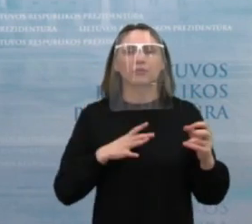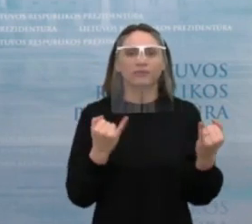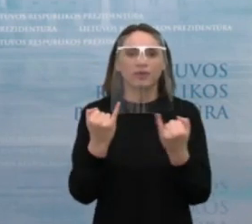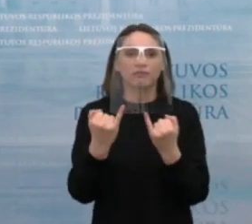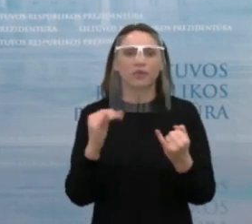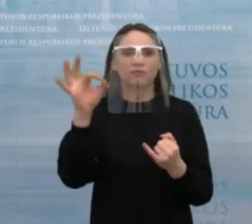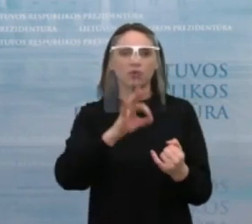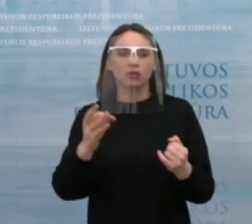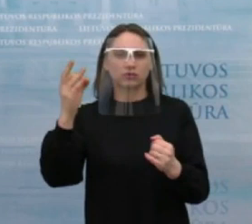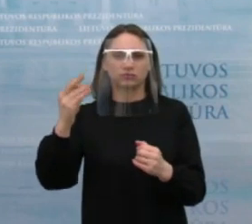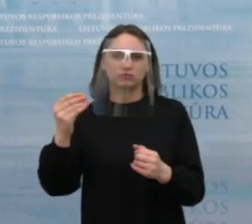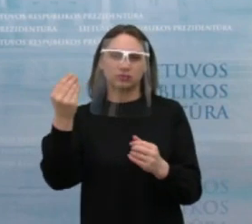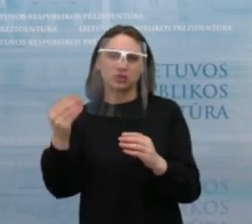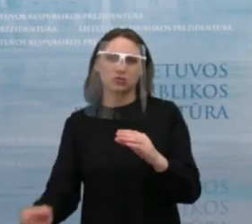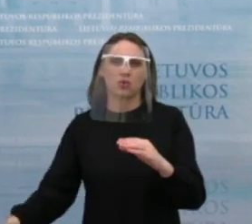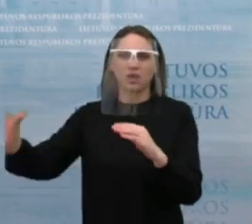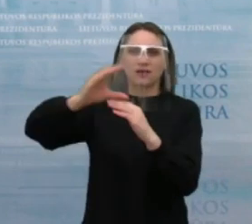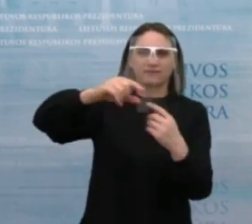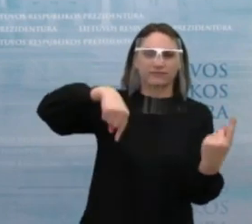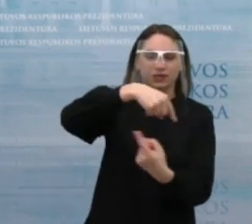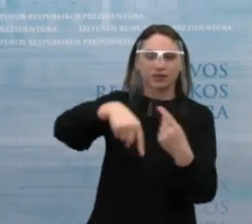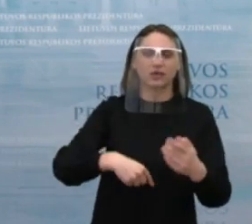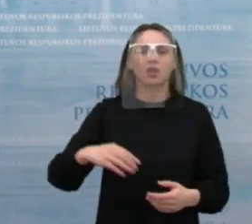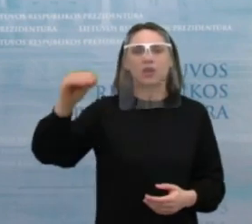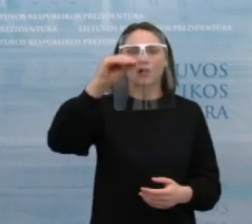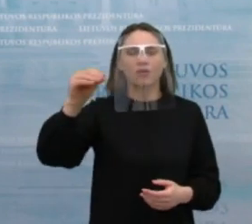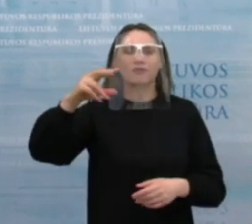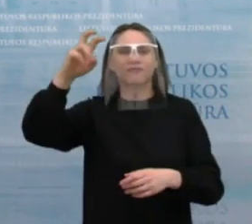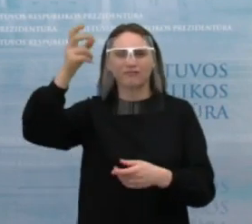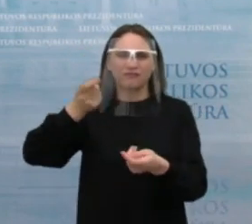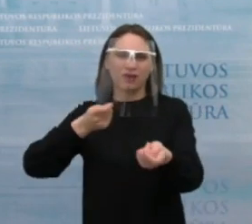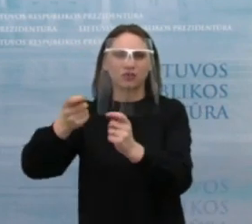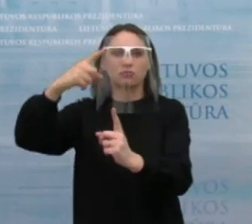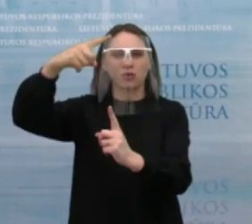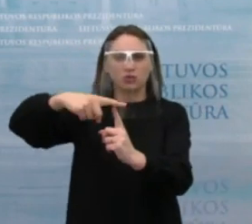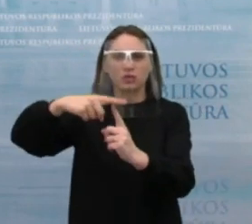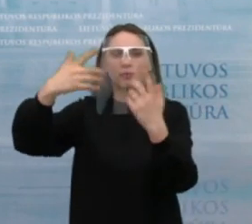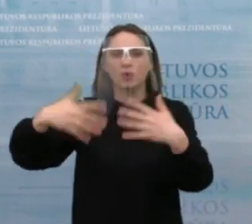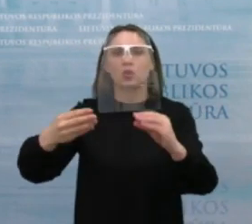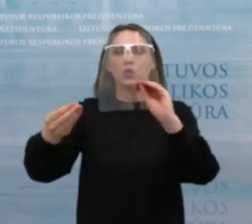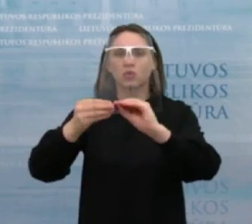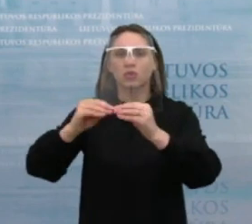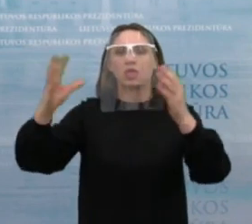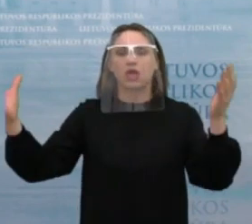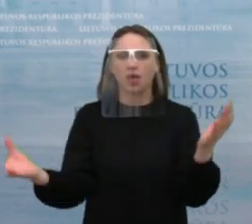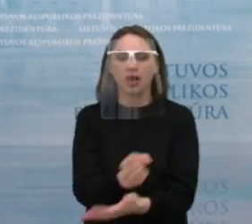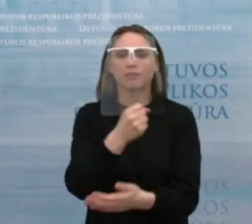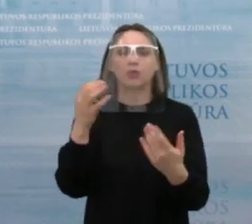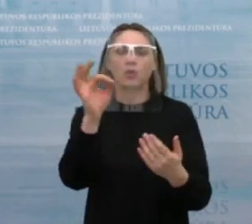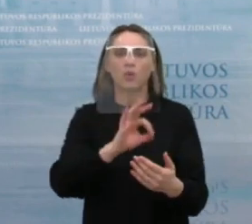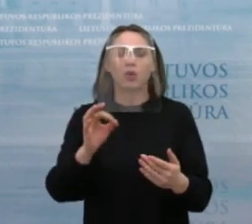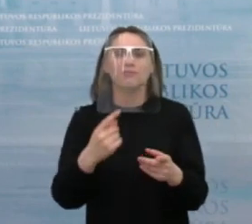investicijos. Mes žinome, kad Europos vadovų taryboje pavyko sudėrėti pakankamai masyvės investicijas,